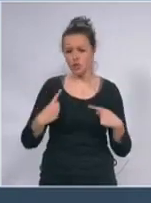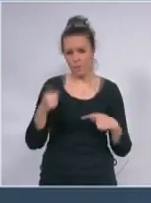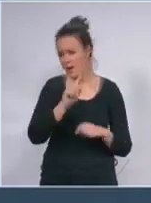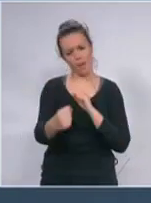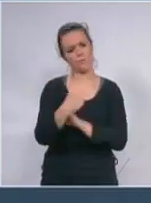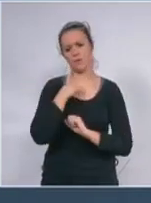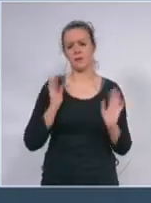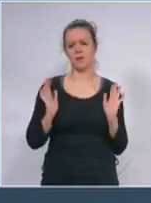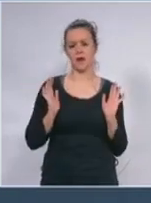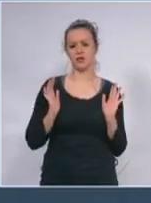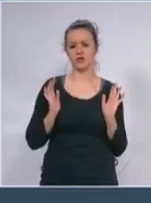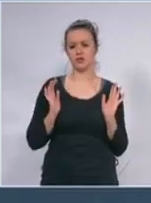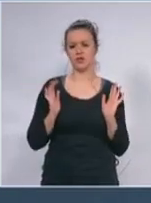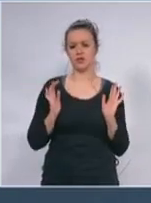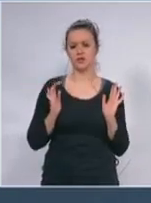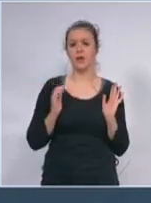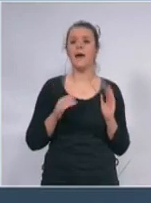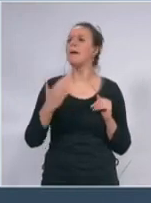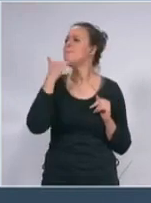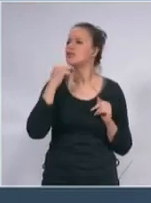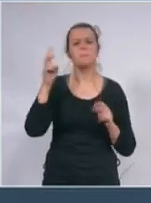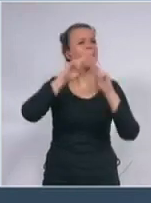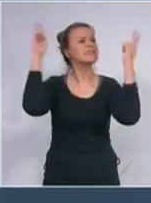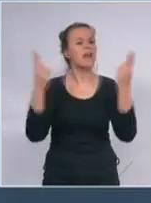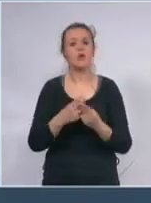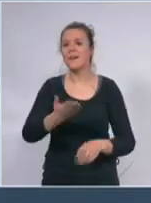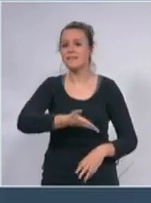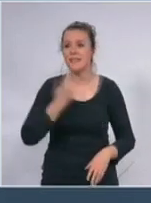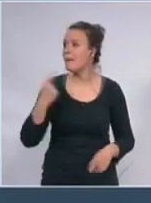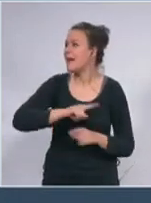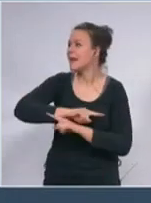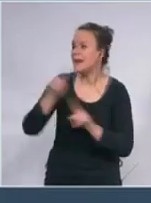i šta me briga što to niko drugi na svetu ni uveo ja ću da uvedem